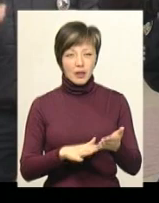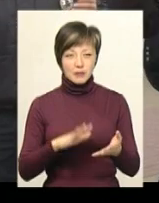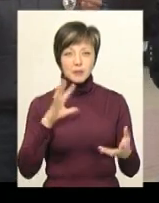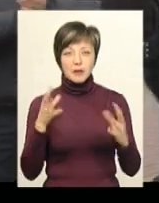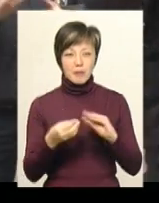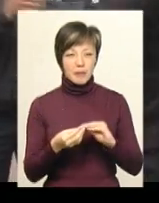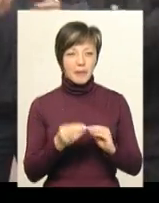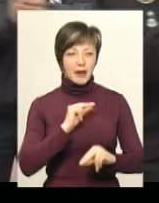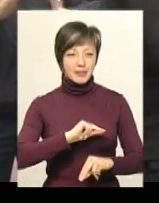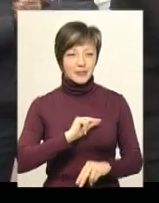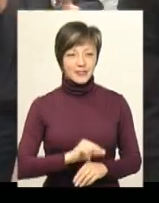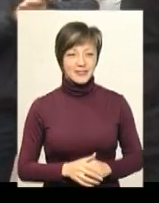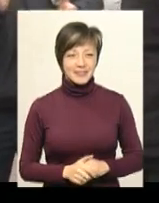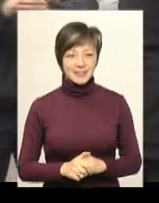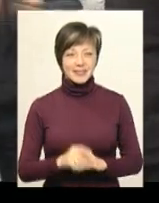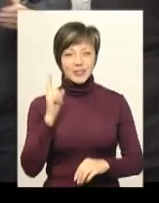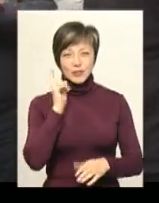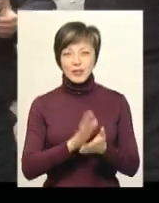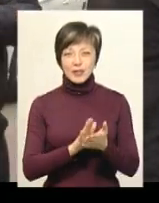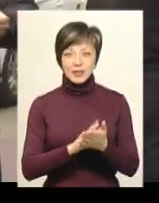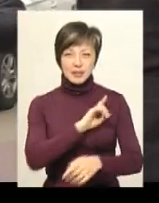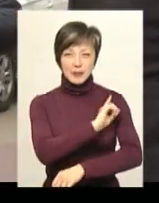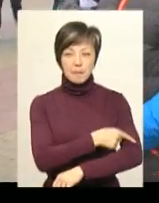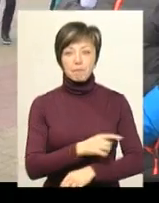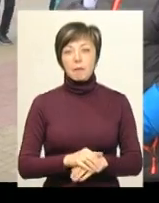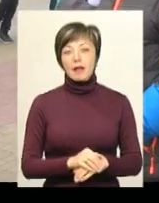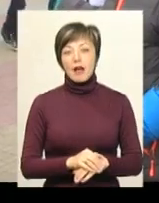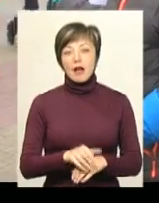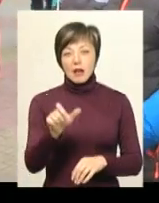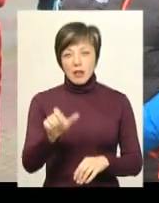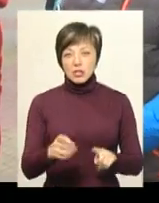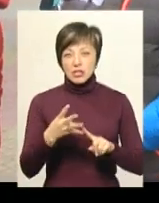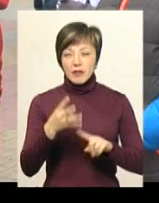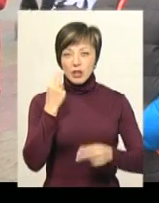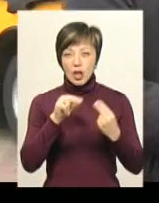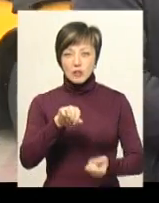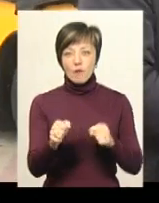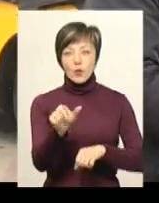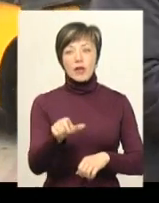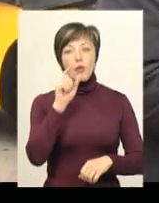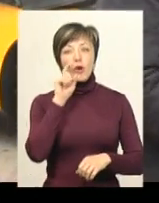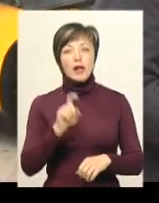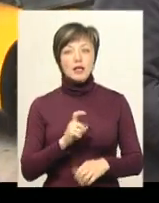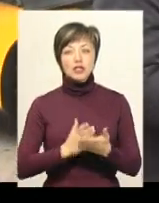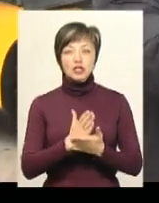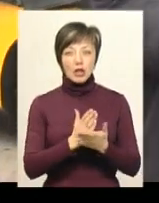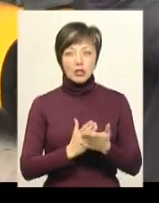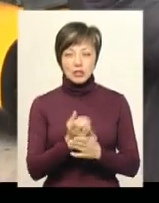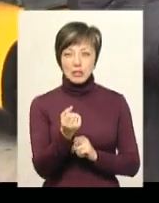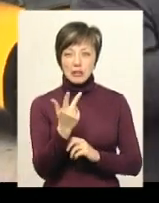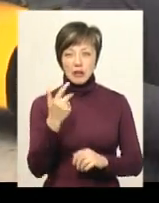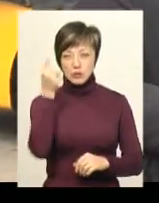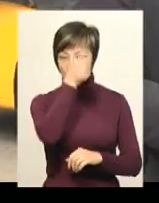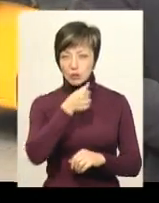пітовську працю». Володимир Огойко став четвертим найкращим водієм України. Його стаж за кермом – 13